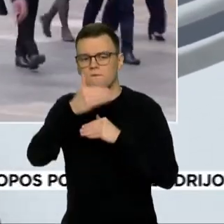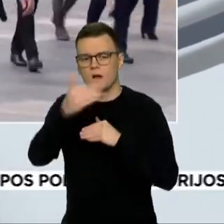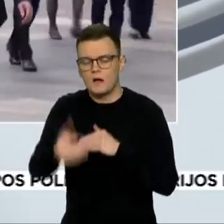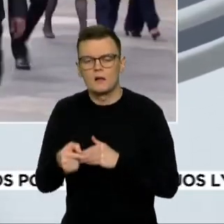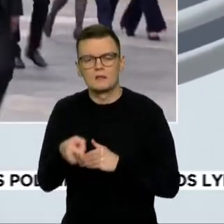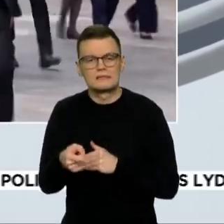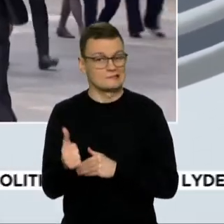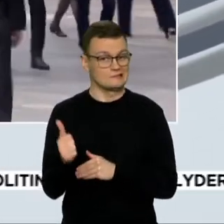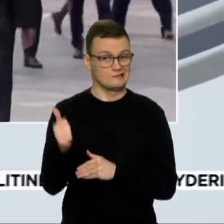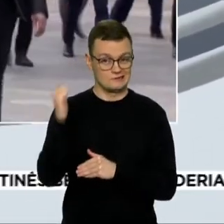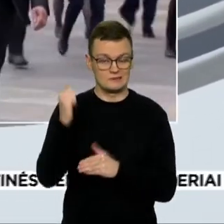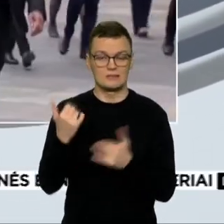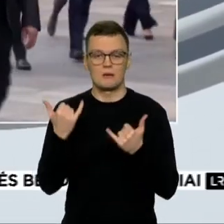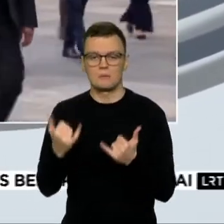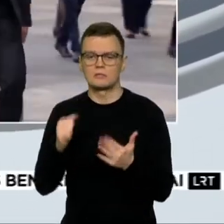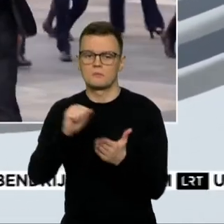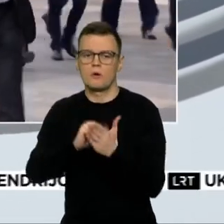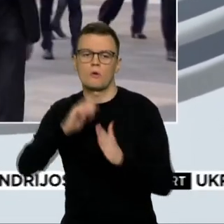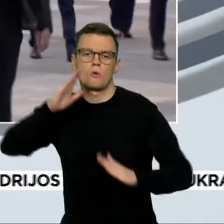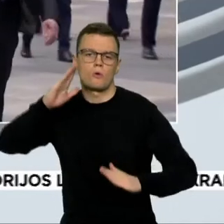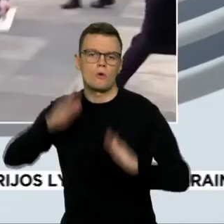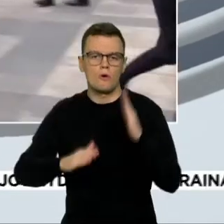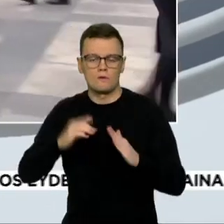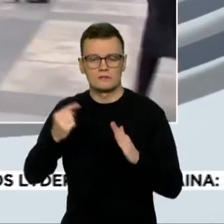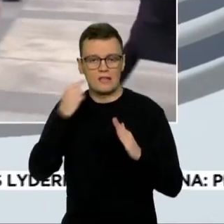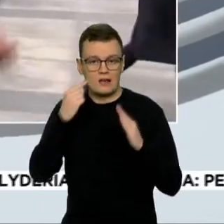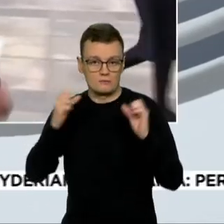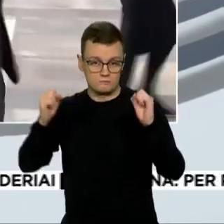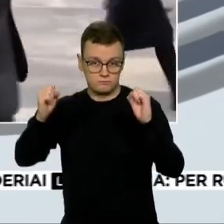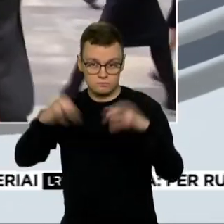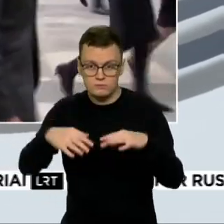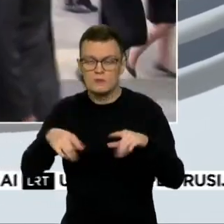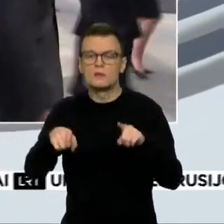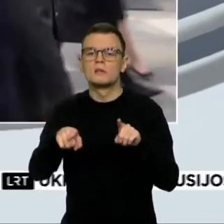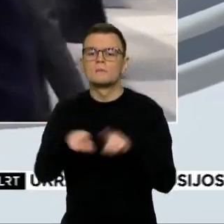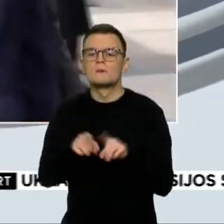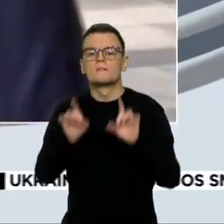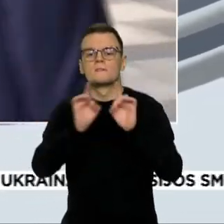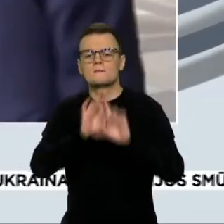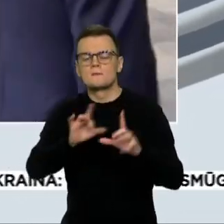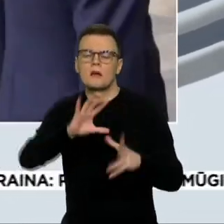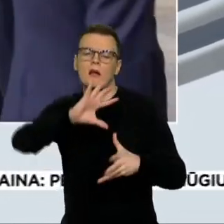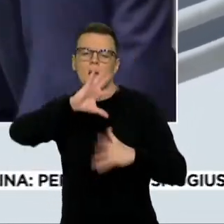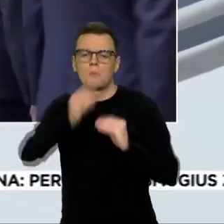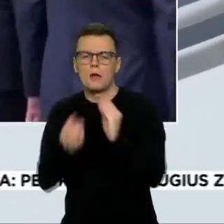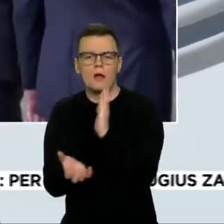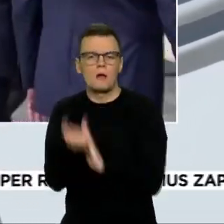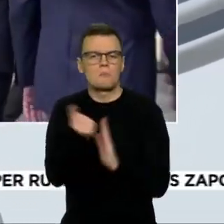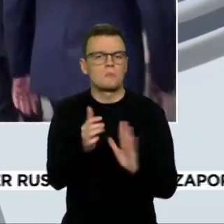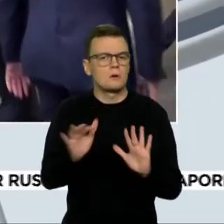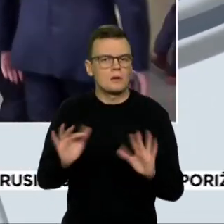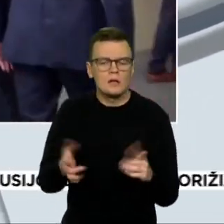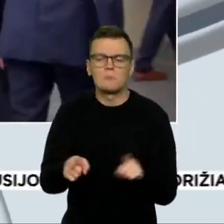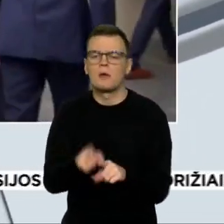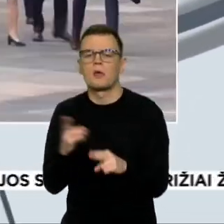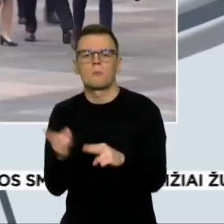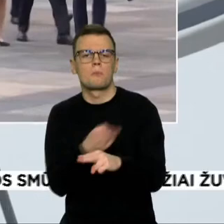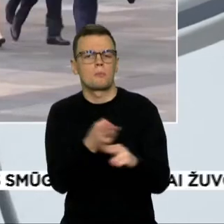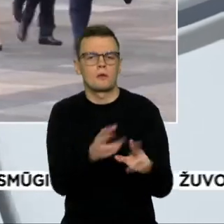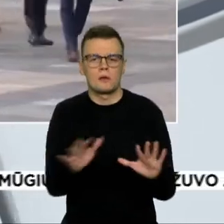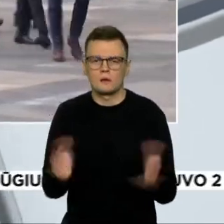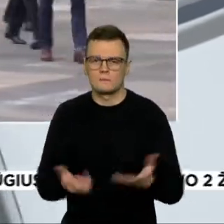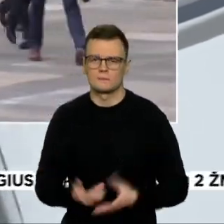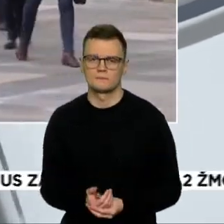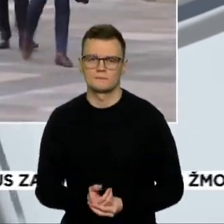spaudos konferencijos salį jie susirinks ir pateiks apibendrins tai, ko pavyko pasiekti ir ko nepavyko pasiekti. Iš